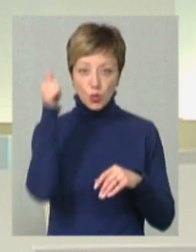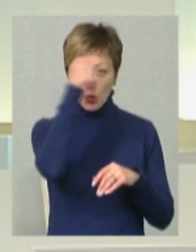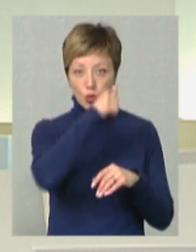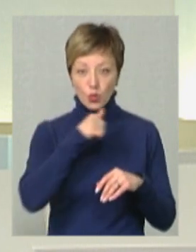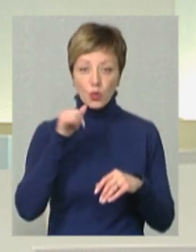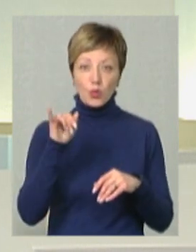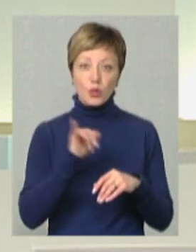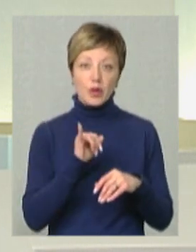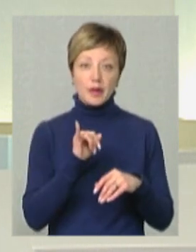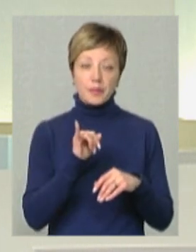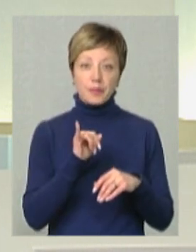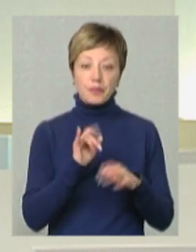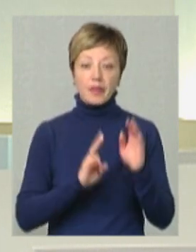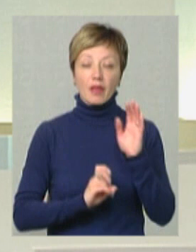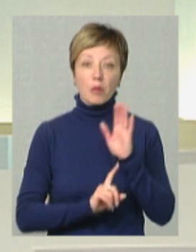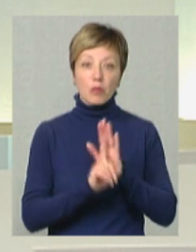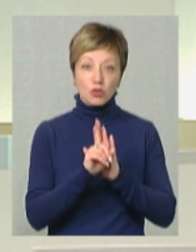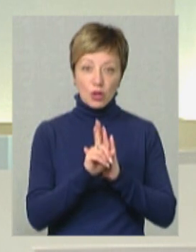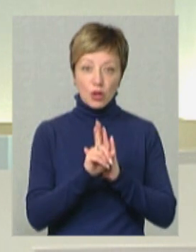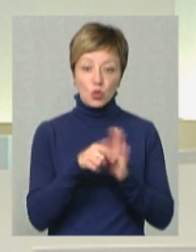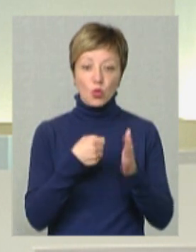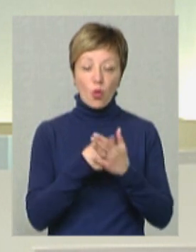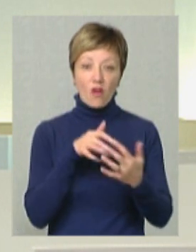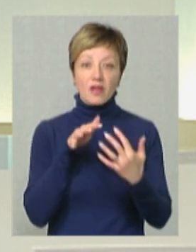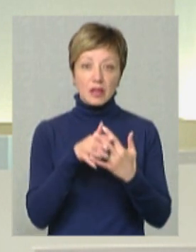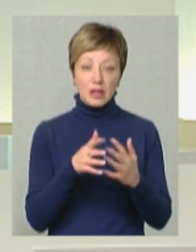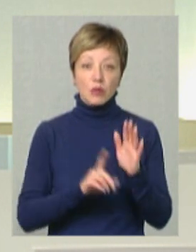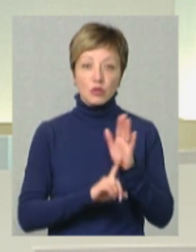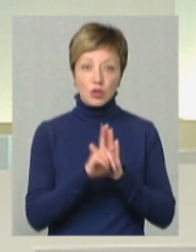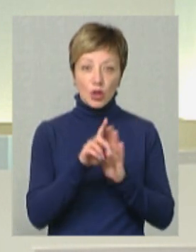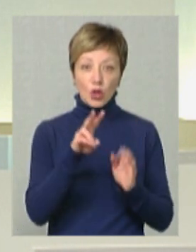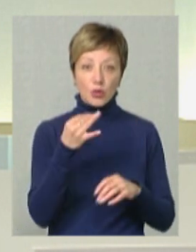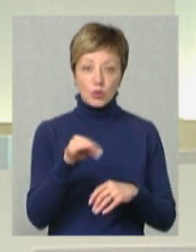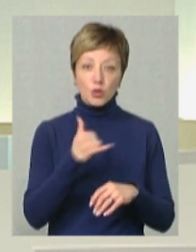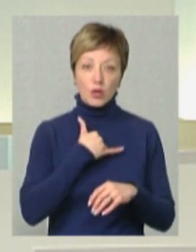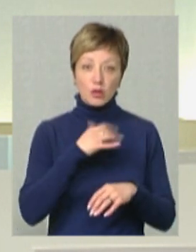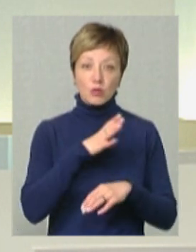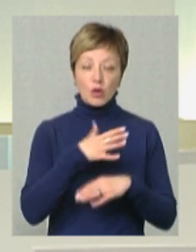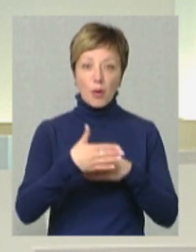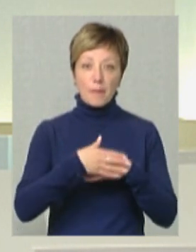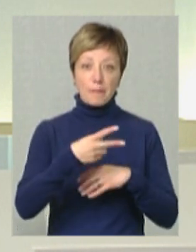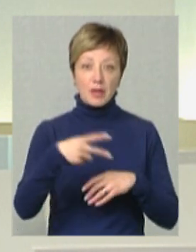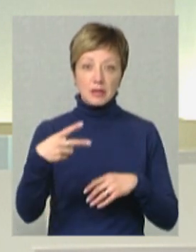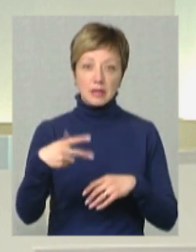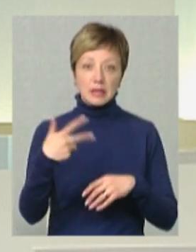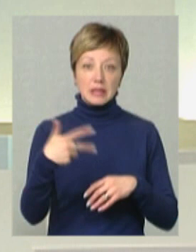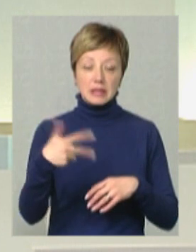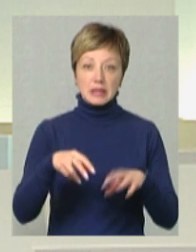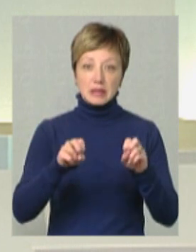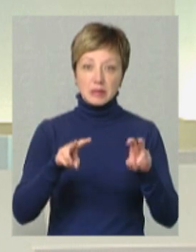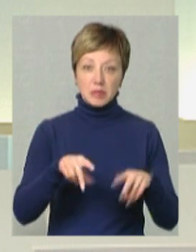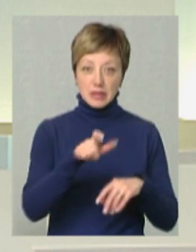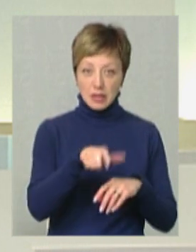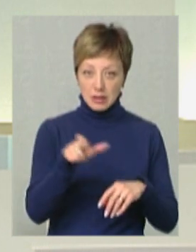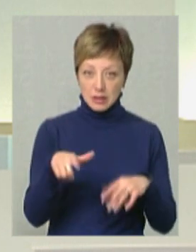і до війни, скажімо, на початок лютого у нас було близько 30 спеціалістів.